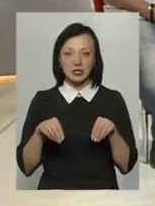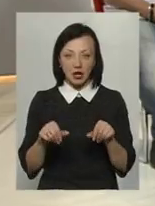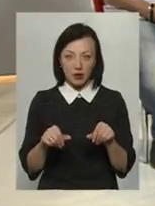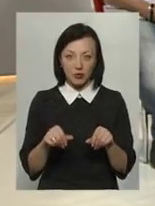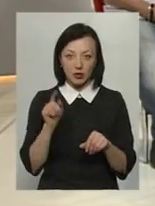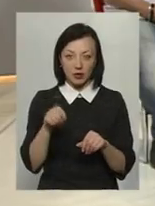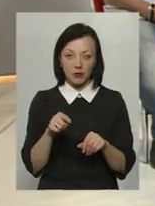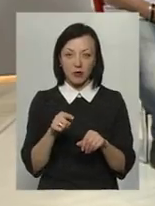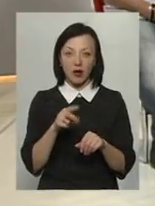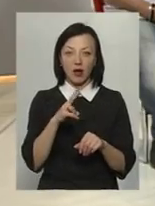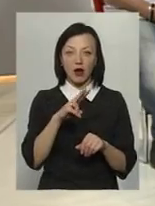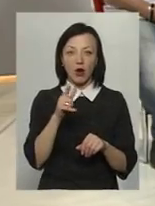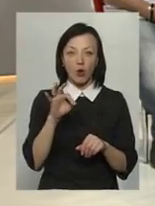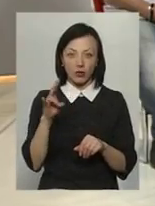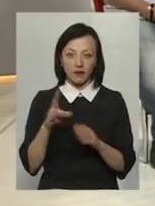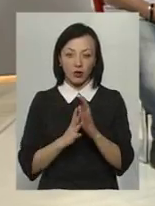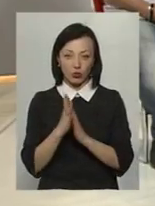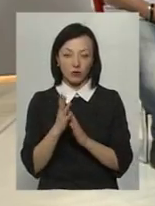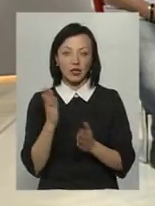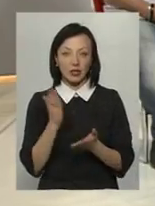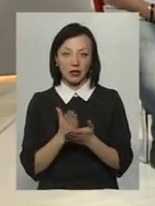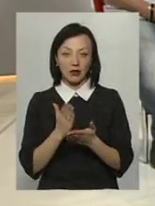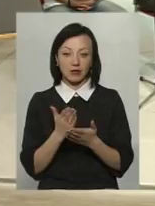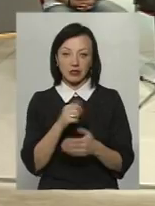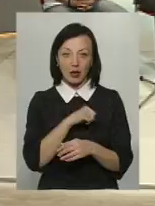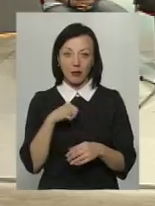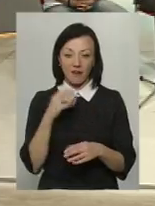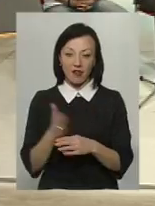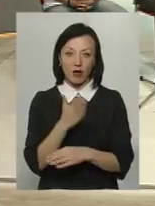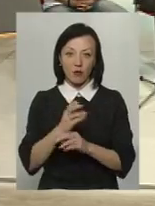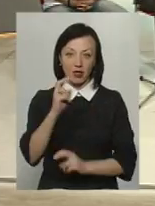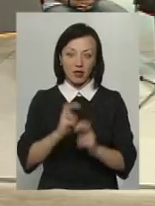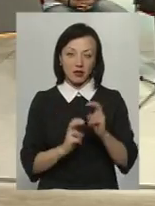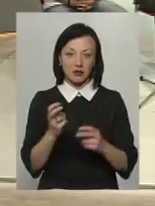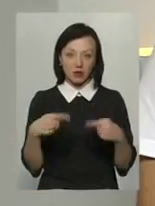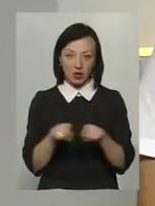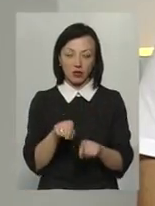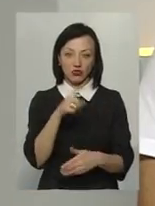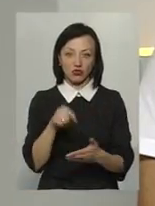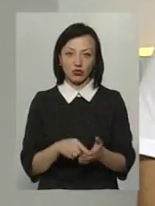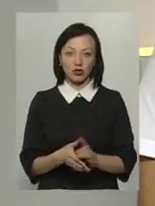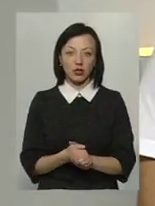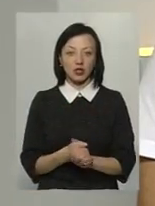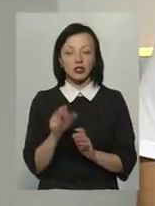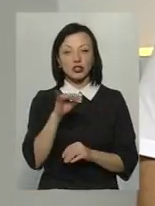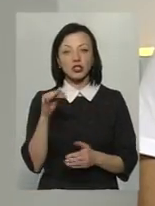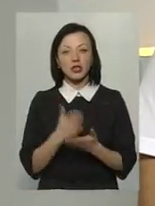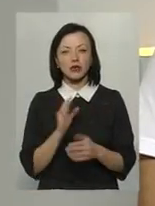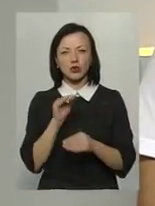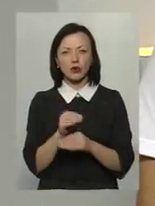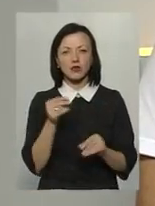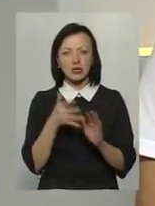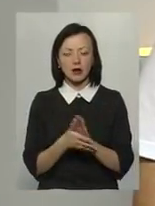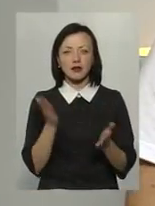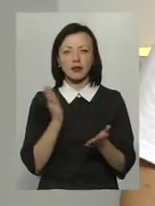органічний льон вирощувати і мабуть саме виробництво теж? Справа в тому, що чи є додаткові затрати, звичайно,